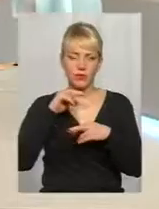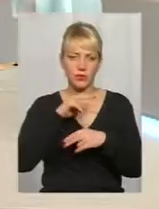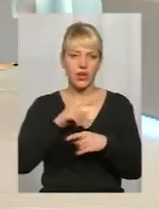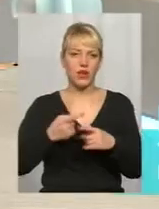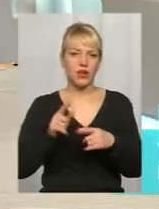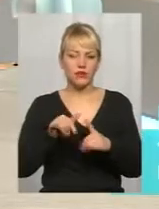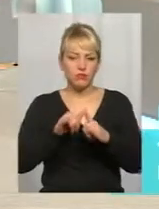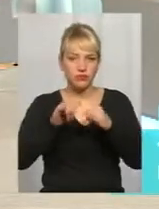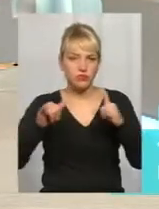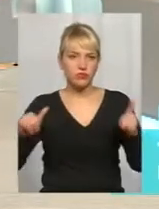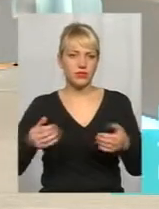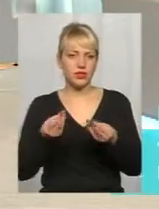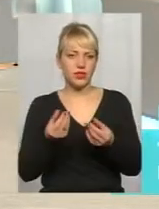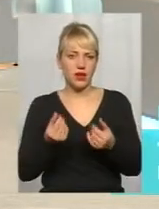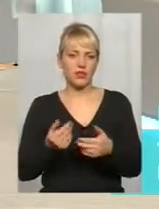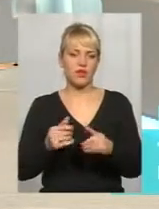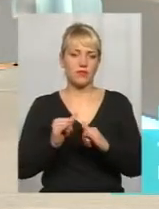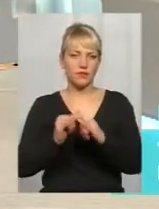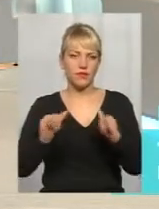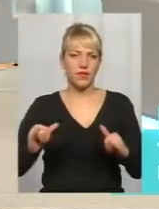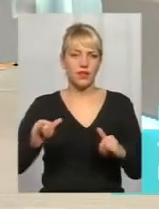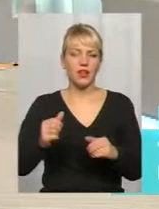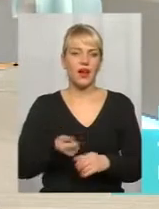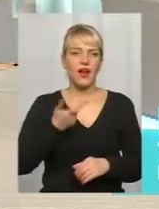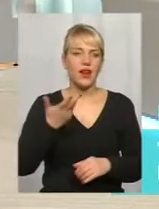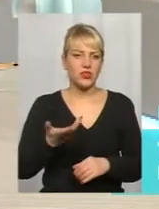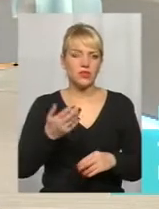денег і в плане количества препаратов, але самое главное,